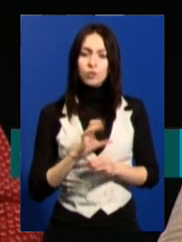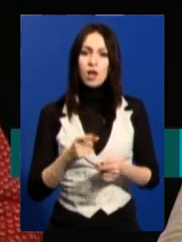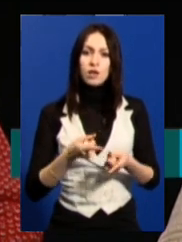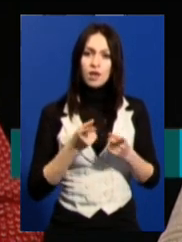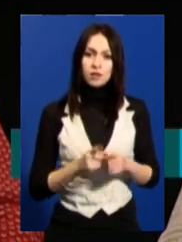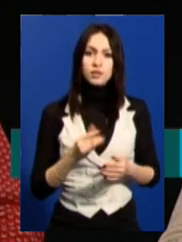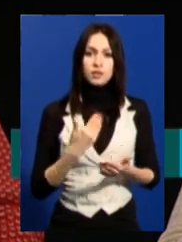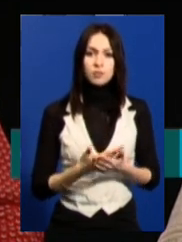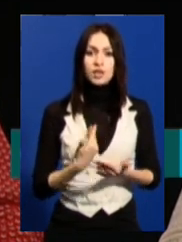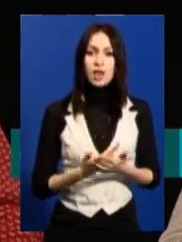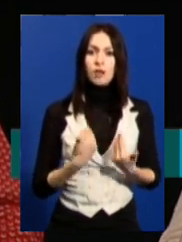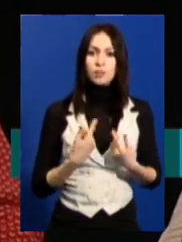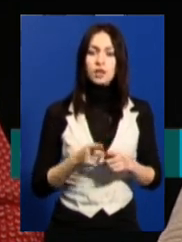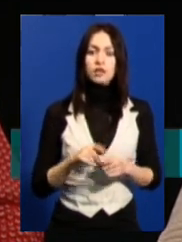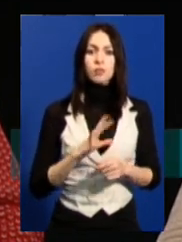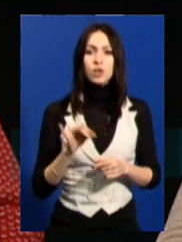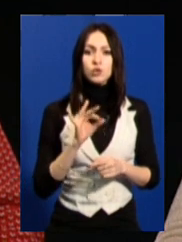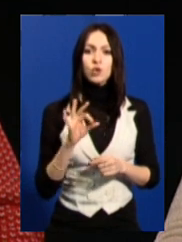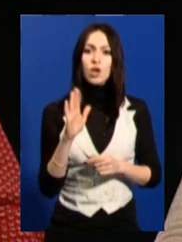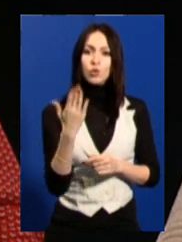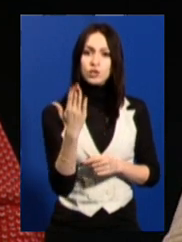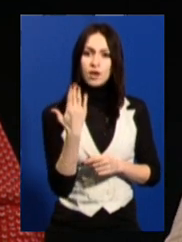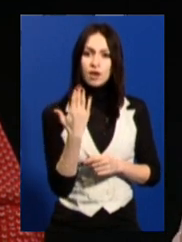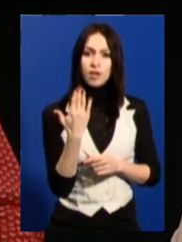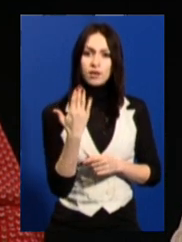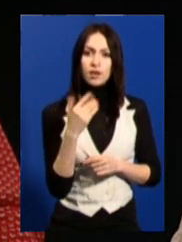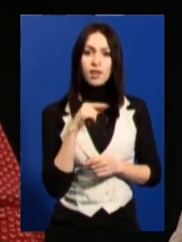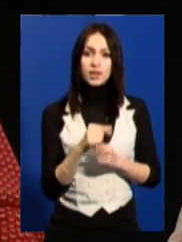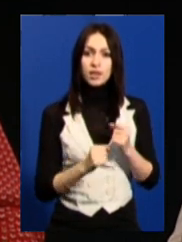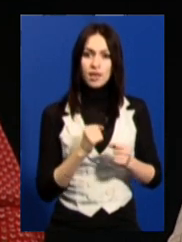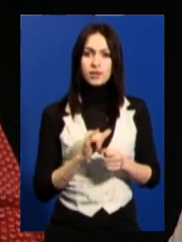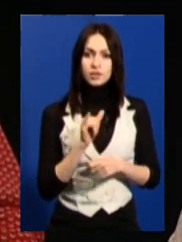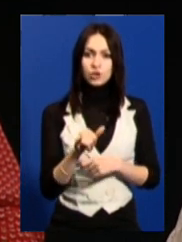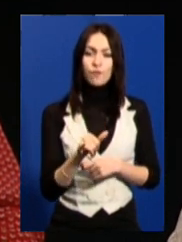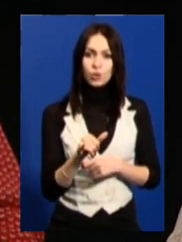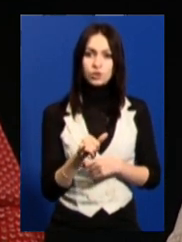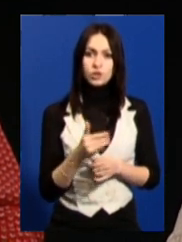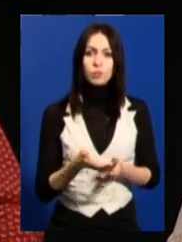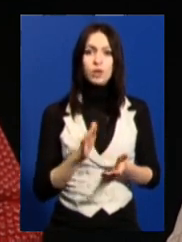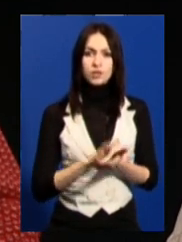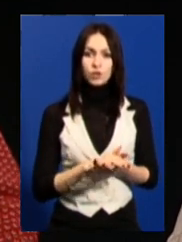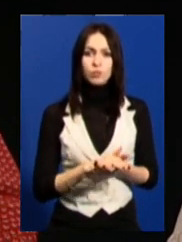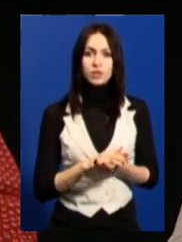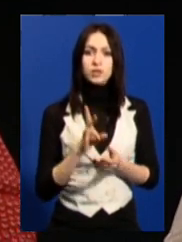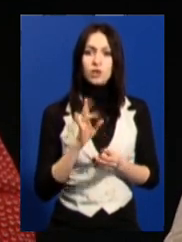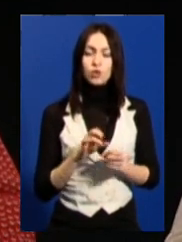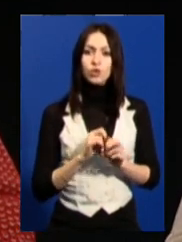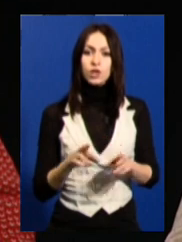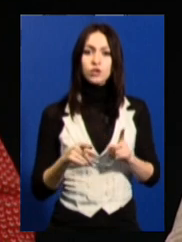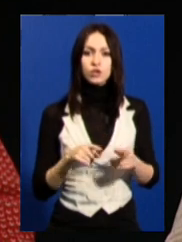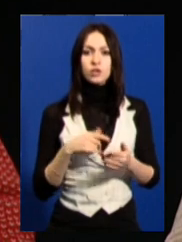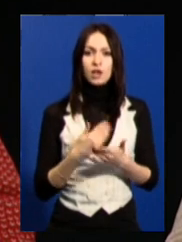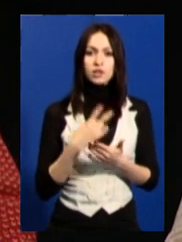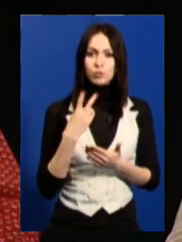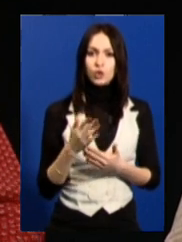для мене, наприклад, це ще стала історія про дзеркало. Ти їдеш в гості, познайомитися, але водночас ти так ніби